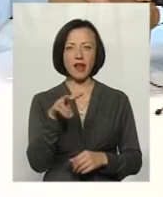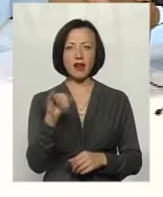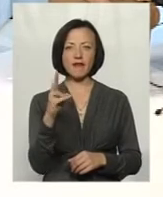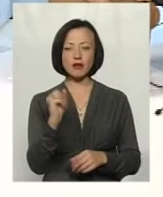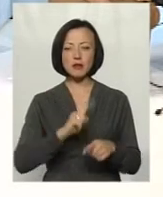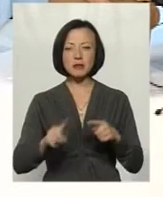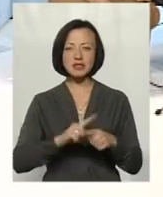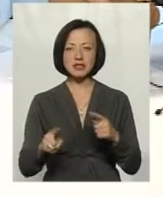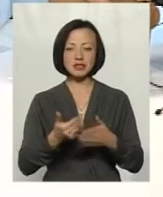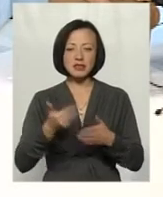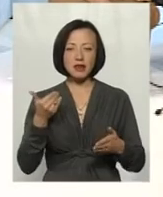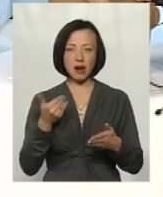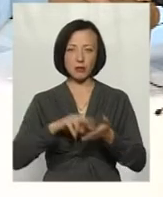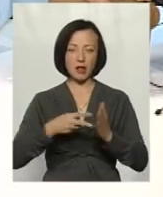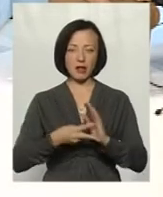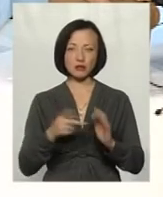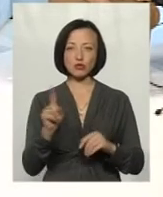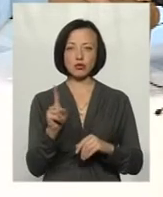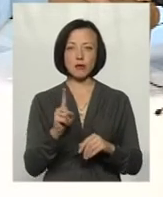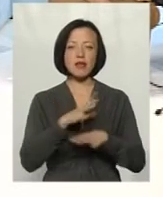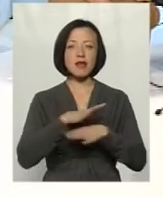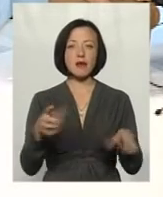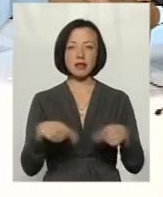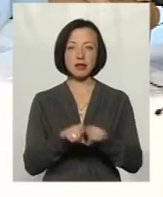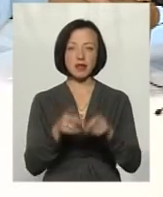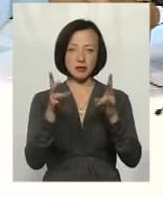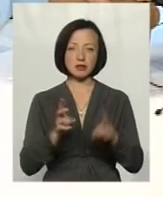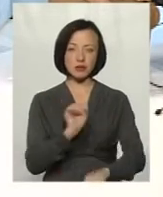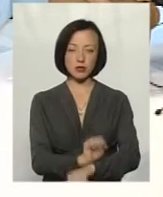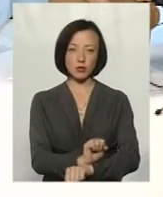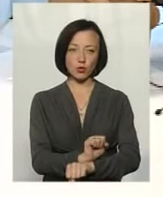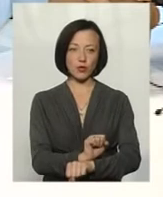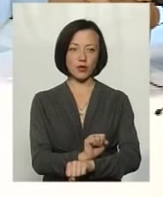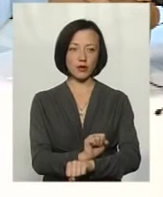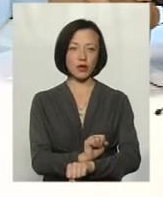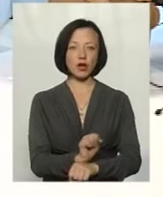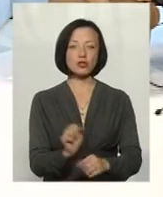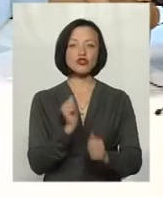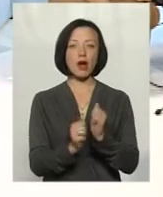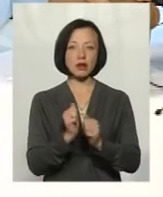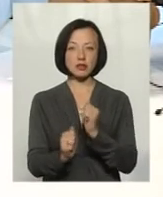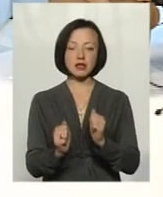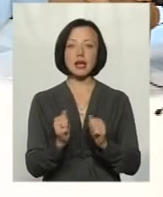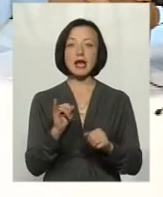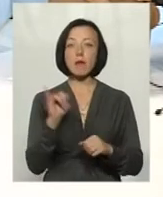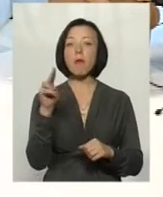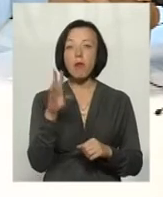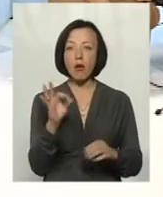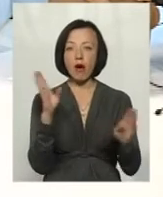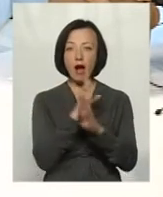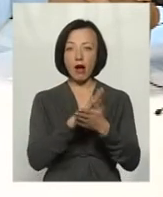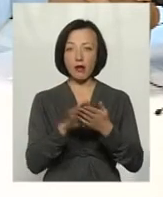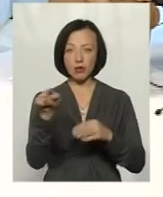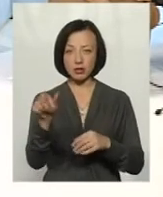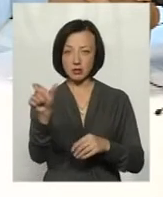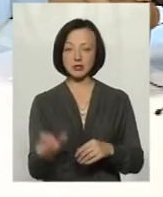зарані планировалося, щоб не було таких остановок. І по екології, товарищ сидит,